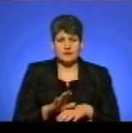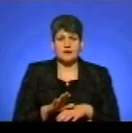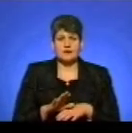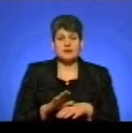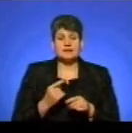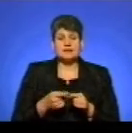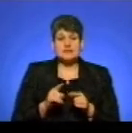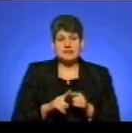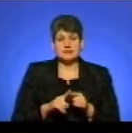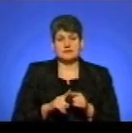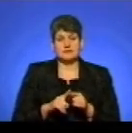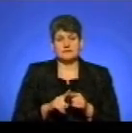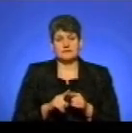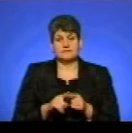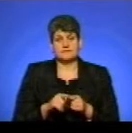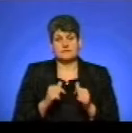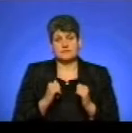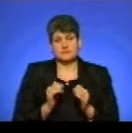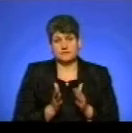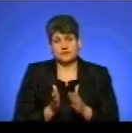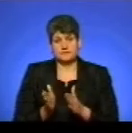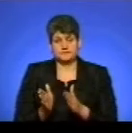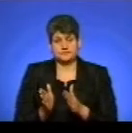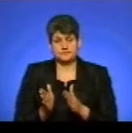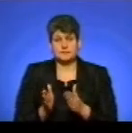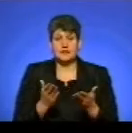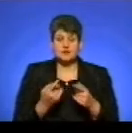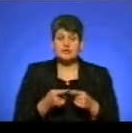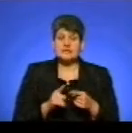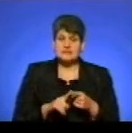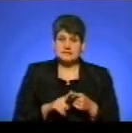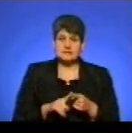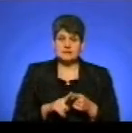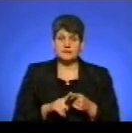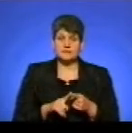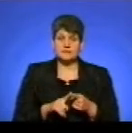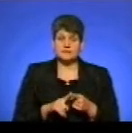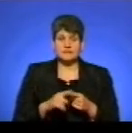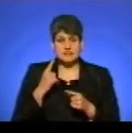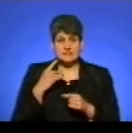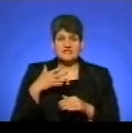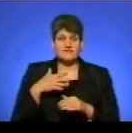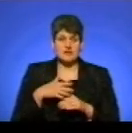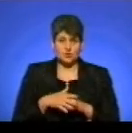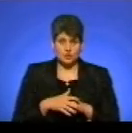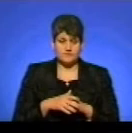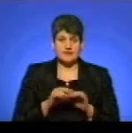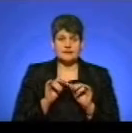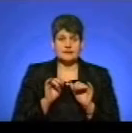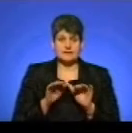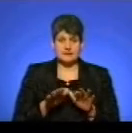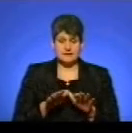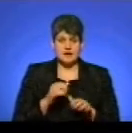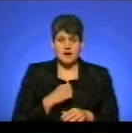найлайтовіший аспект. Якщо ж це все-таки свідомі дії, такі